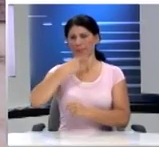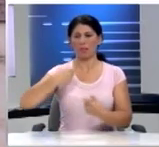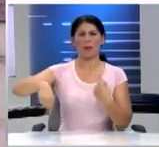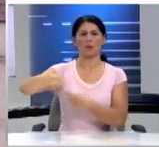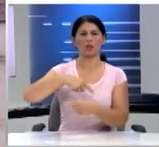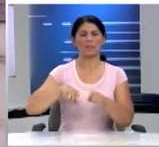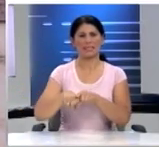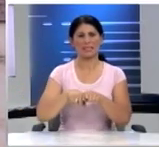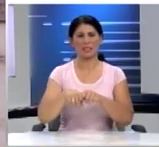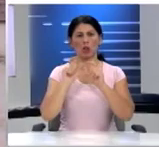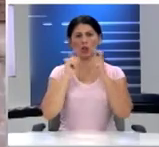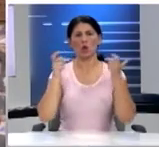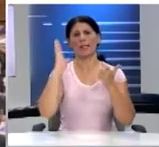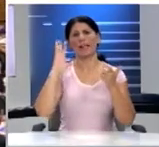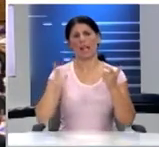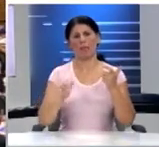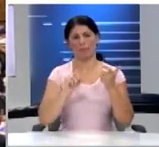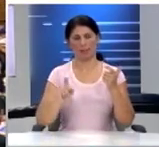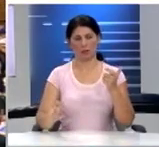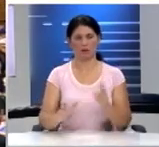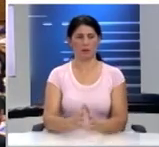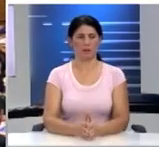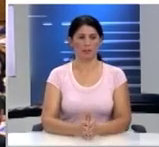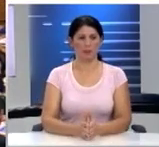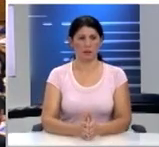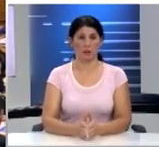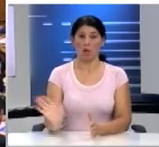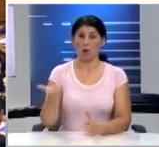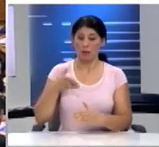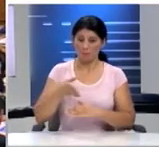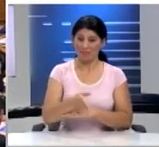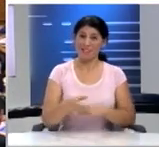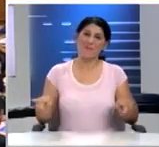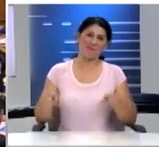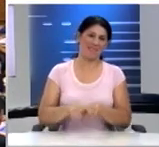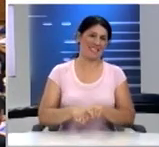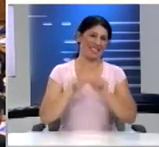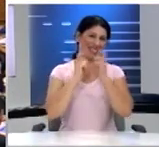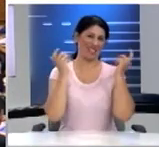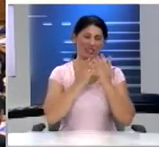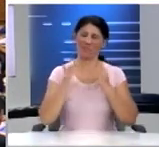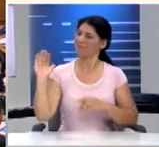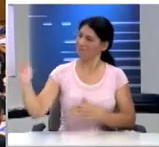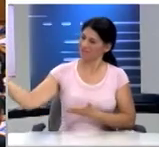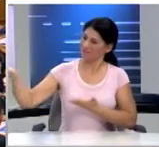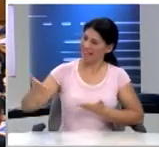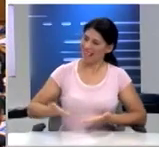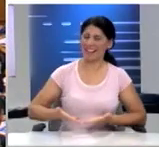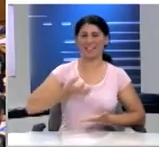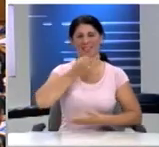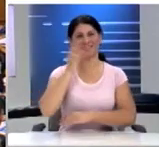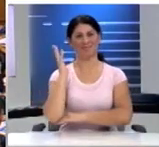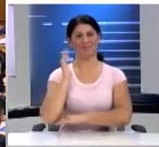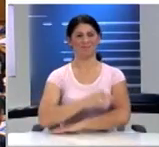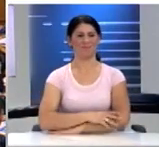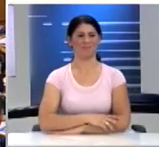σχέσεις σχολική καθημερινότητα όταν πηγαίνουμε μαζί σχολείο τον καλό λοιπόν να έρθει στο βήμα